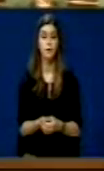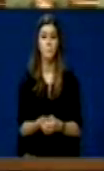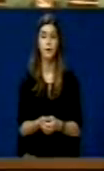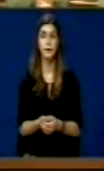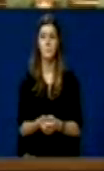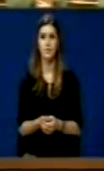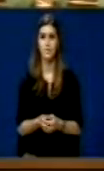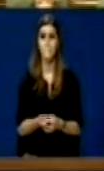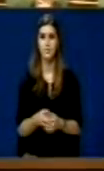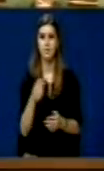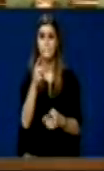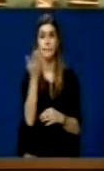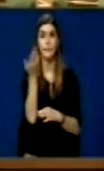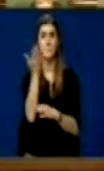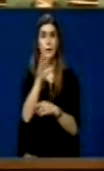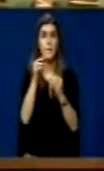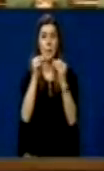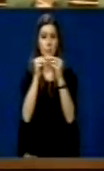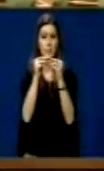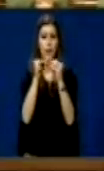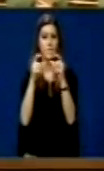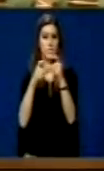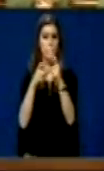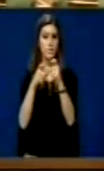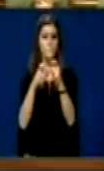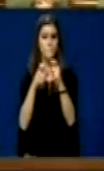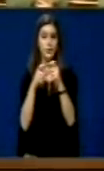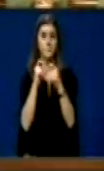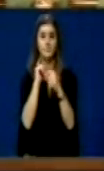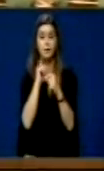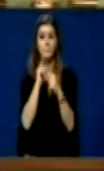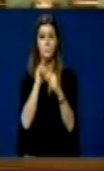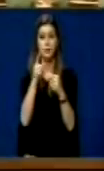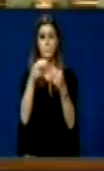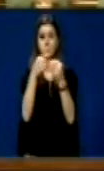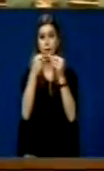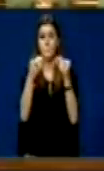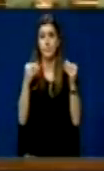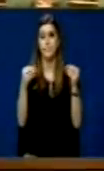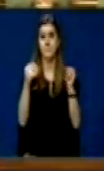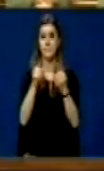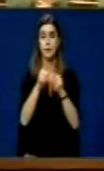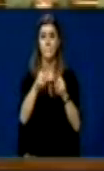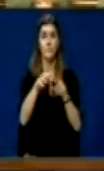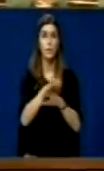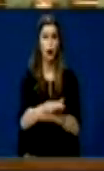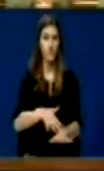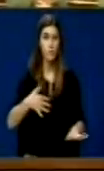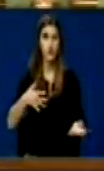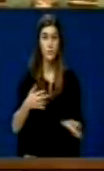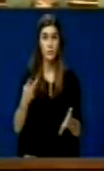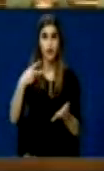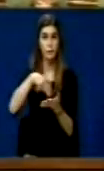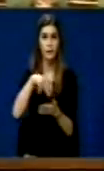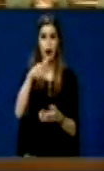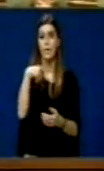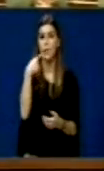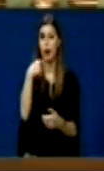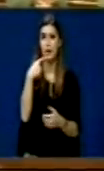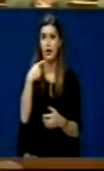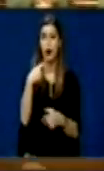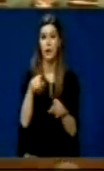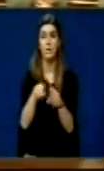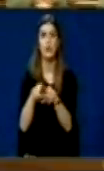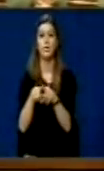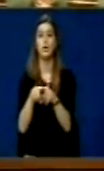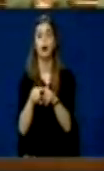Kolegu deputeti Behar Selimi në drejtim në kohen ku i drejtua kërë vendit, edhe në cilësina